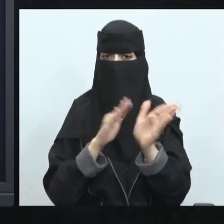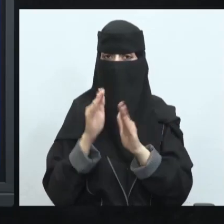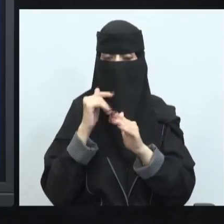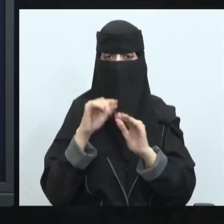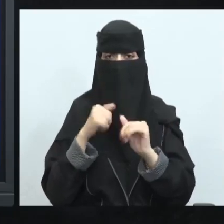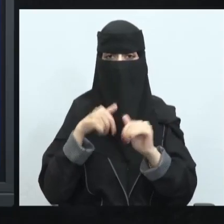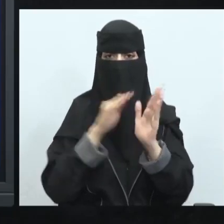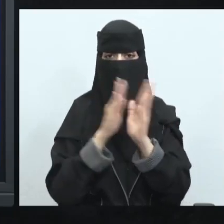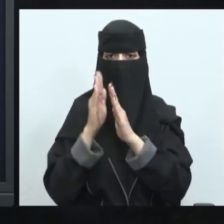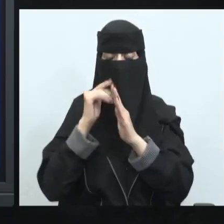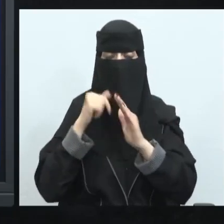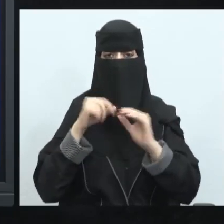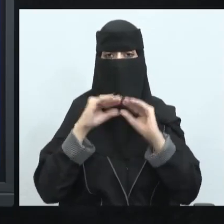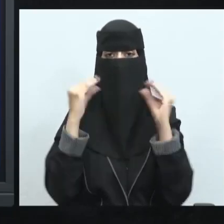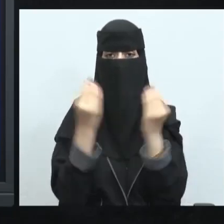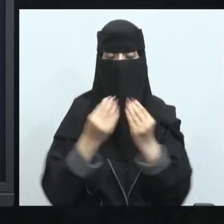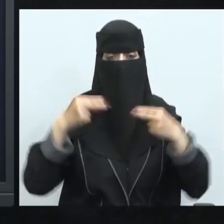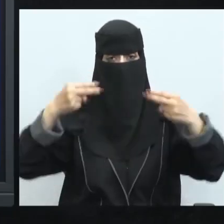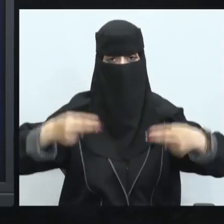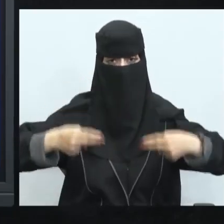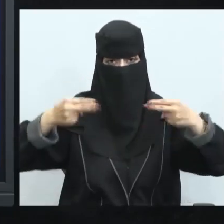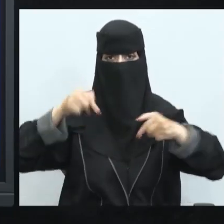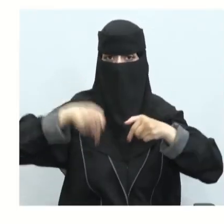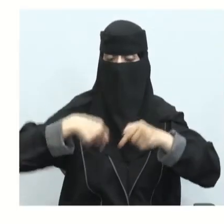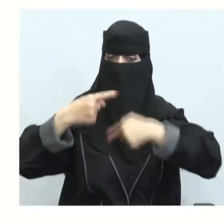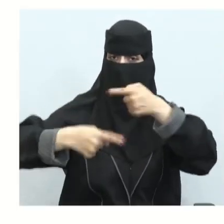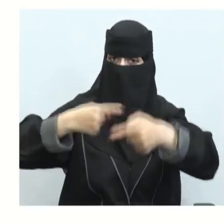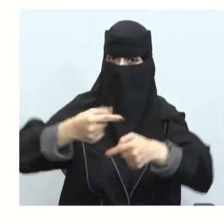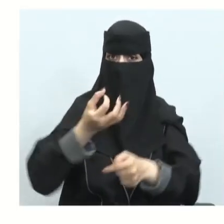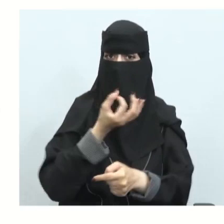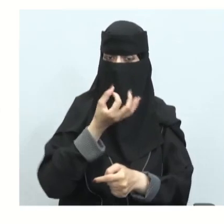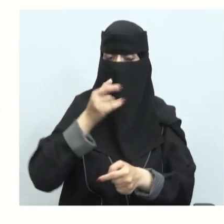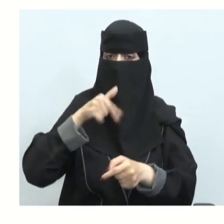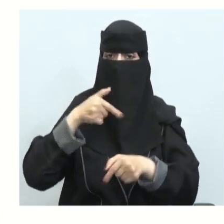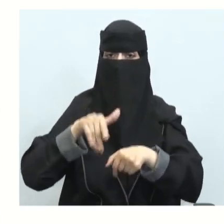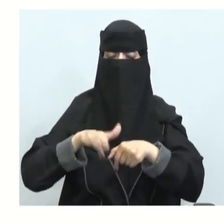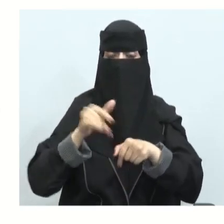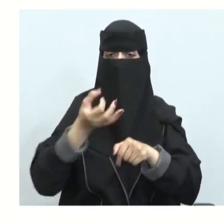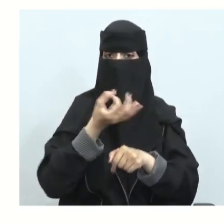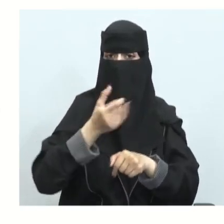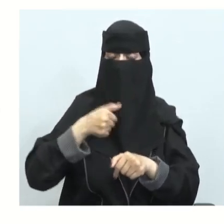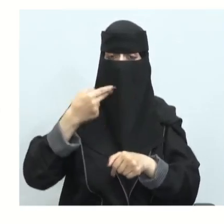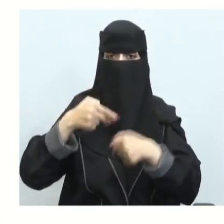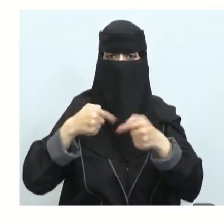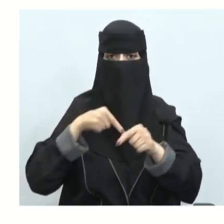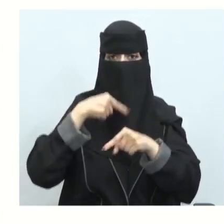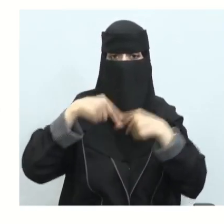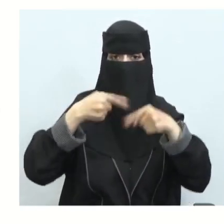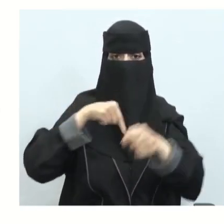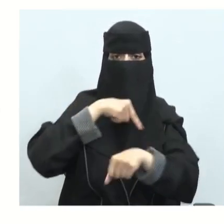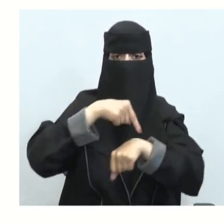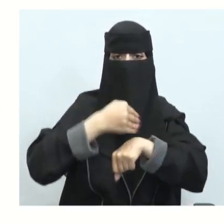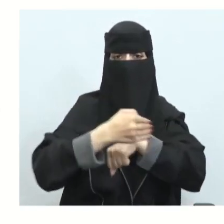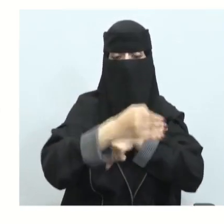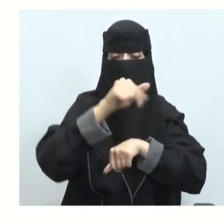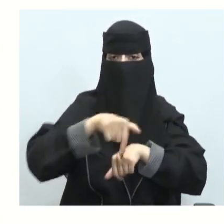شروحات مقرر إدارة الفعالية اليوم بإذن الله سنتحدث أو سنستكمل الحديث عن الاستدامة سنتناول